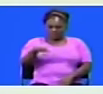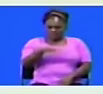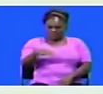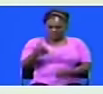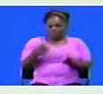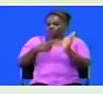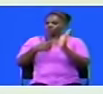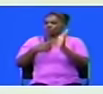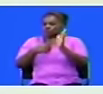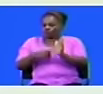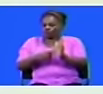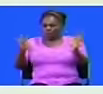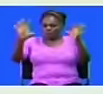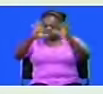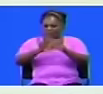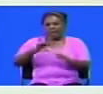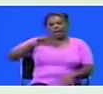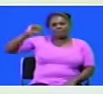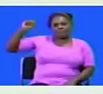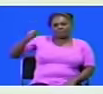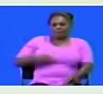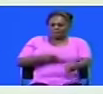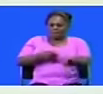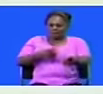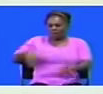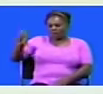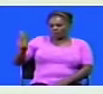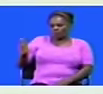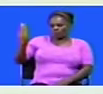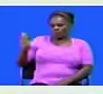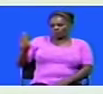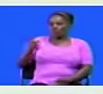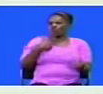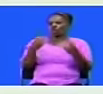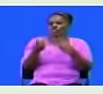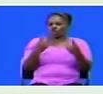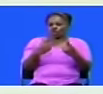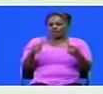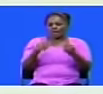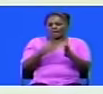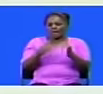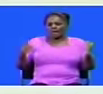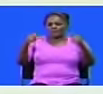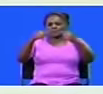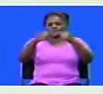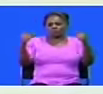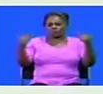kwenyesha umoja wa kisiasa huku akimkashifu Rais Huru Kenyata kwa matamshi yake video pinzani.